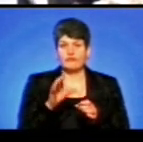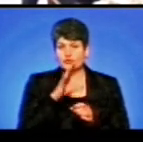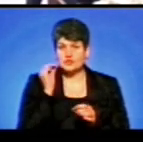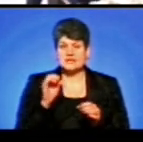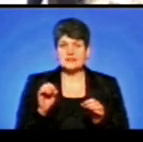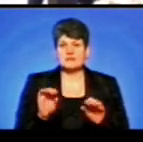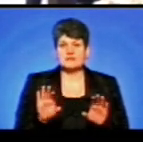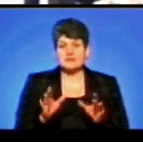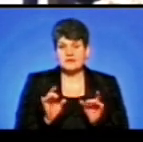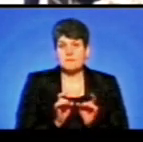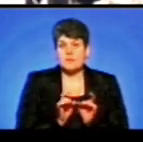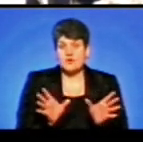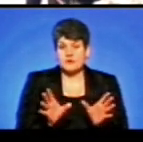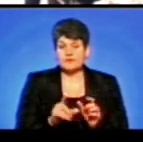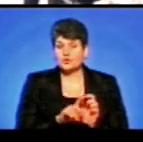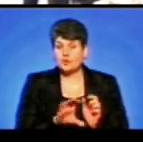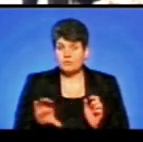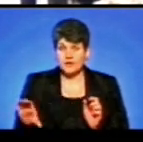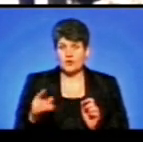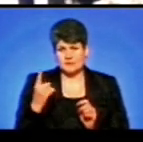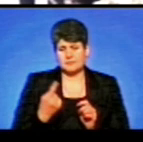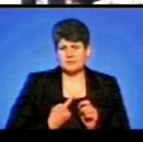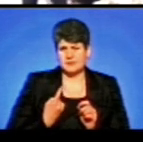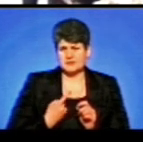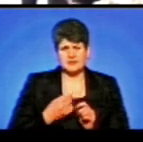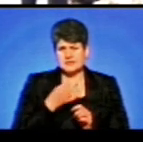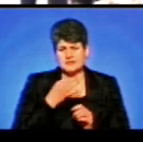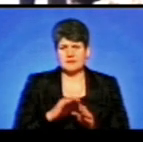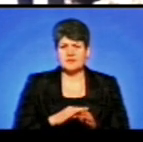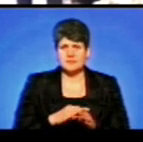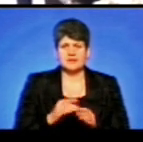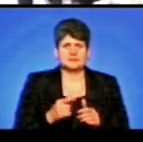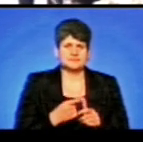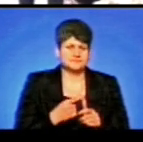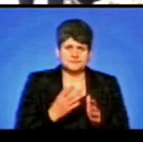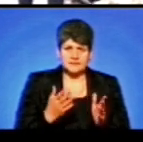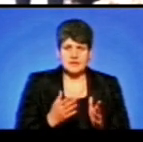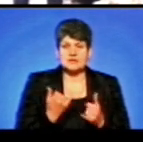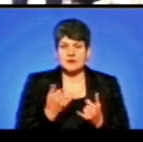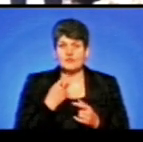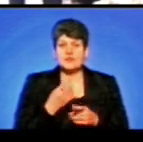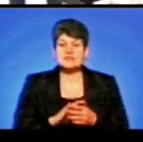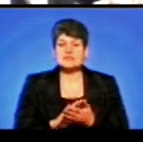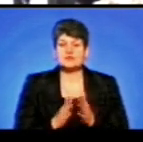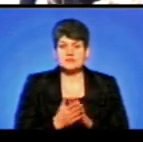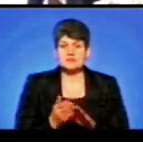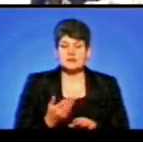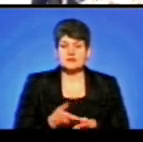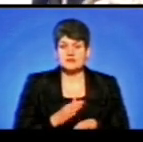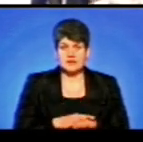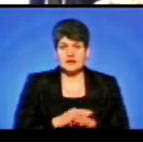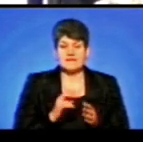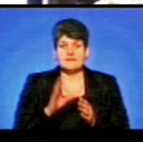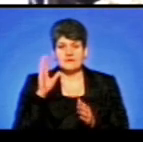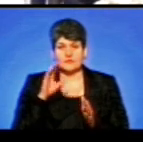труби. Як повідомив один із майстрів, який не захотів назвати свого прізвища та імені, зараз ситуація складна. Від водопостачання відключали